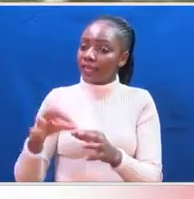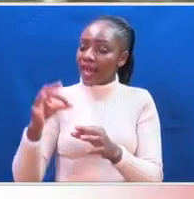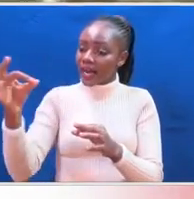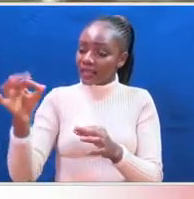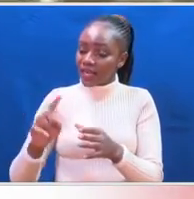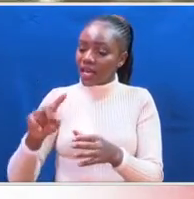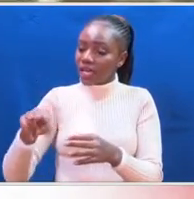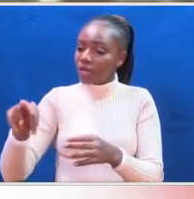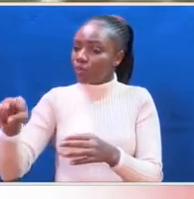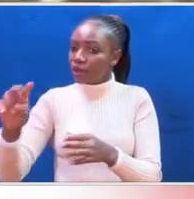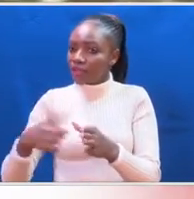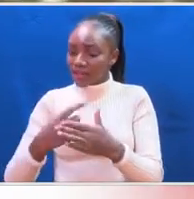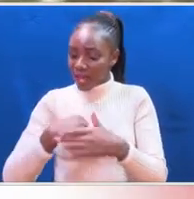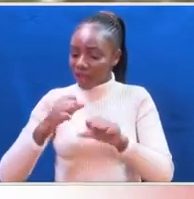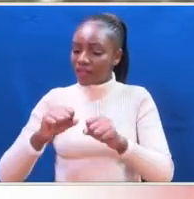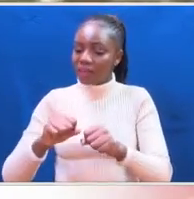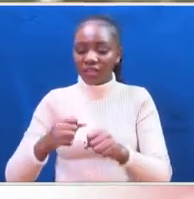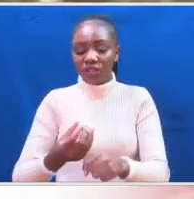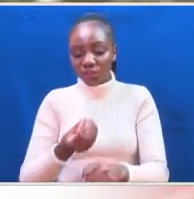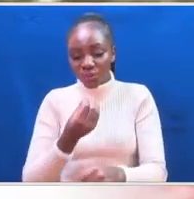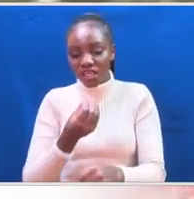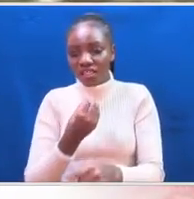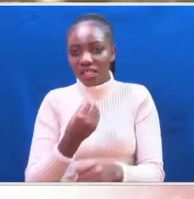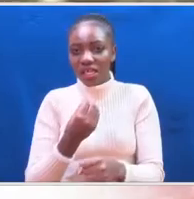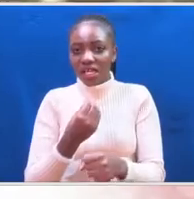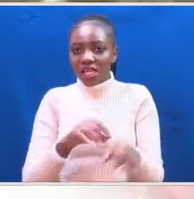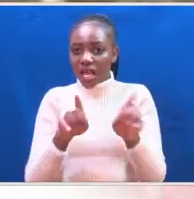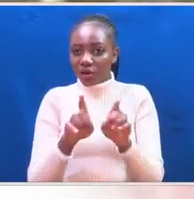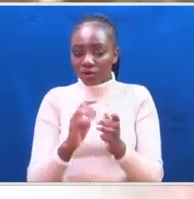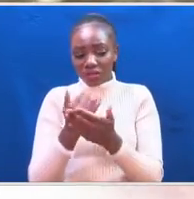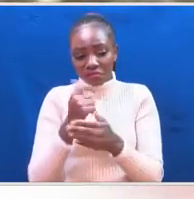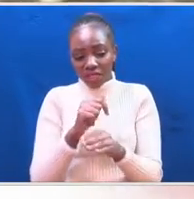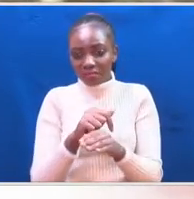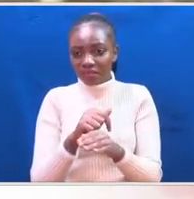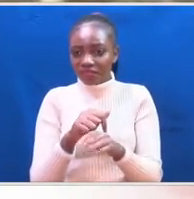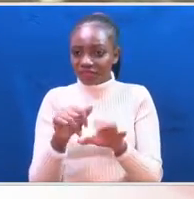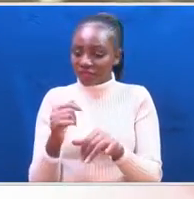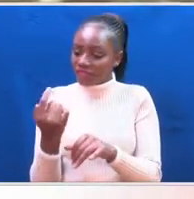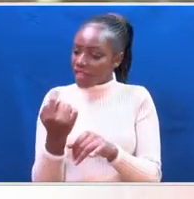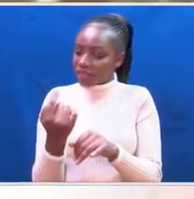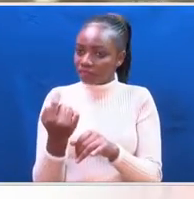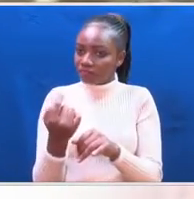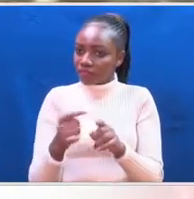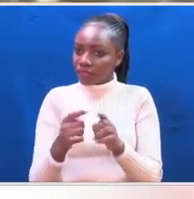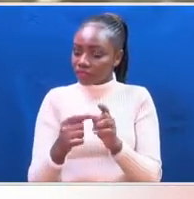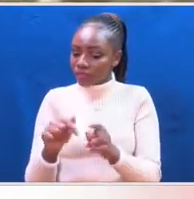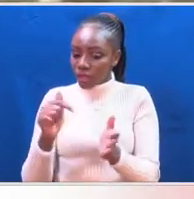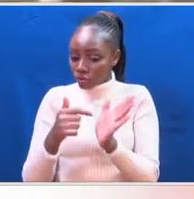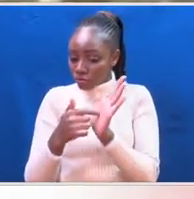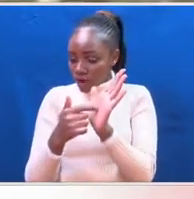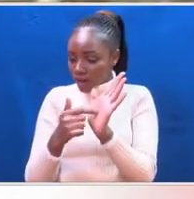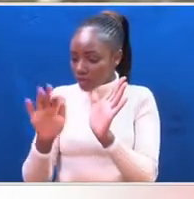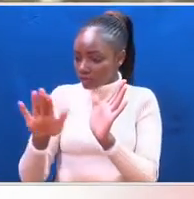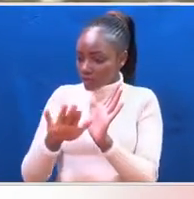sasa naweza kuwa na uweza ya kutembea, kukura, na hakiweza kuangalia maeneo yake, kama kumak, anamaki mzuri, hakiwa na